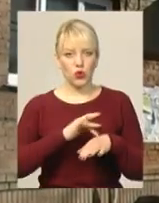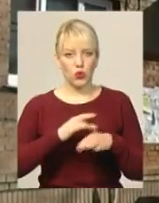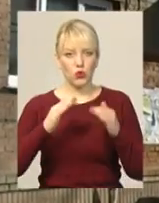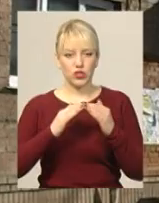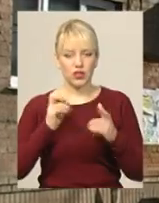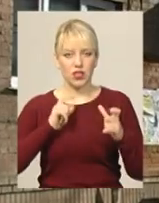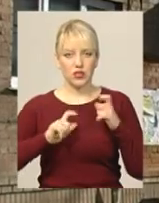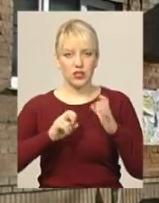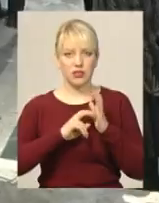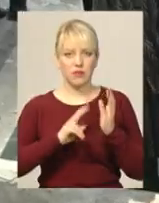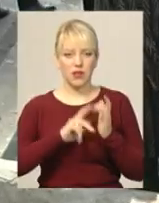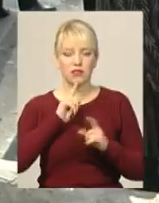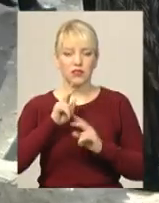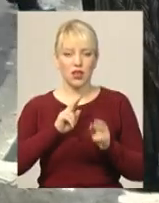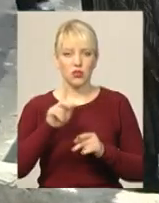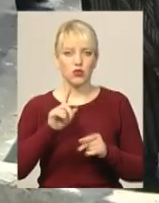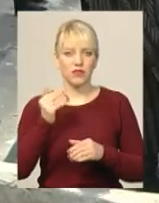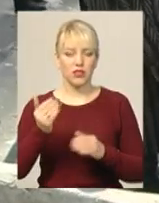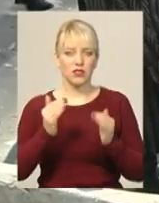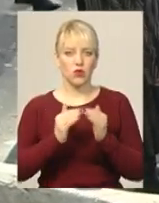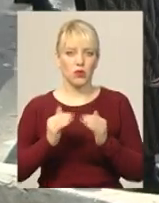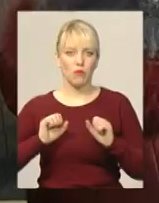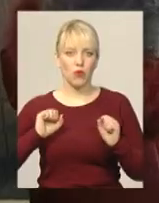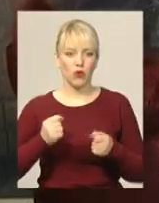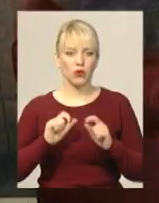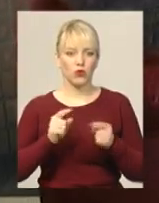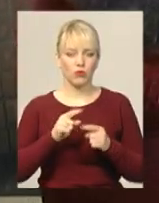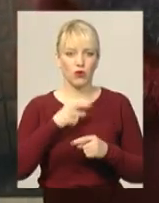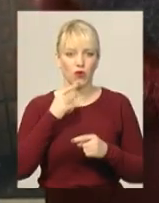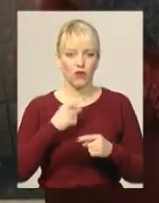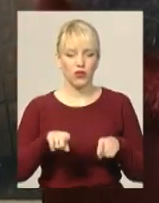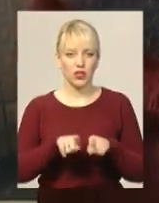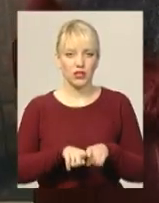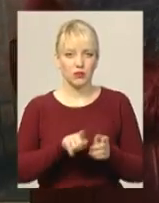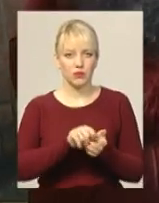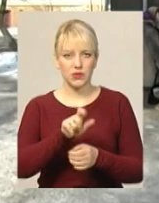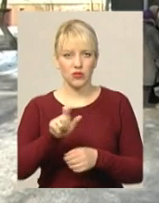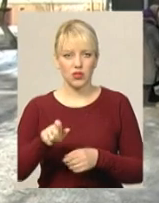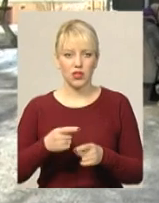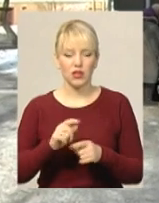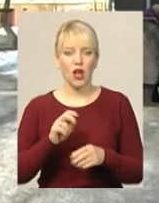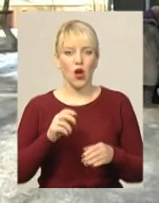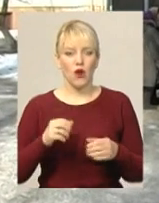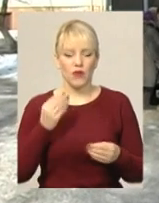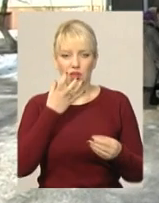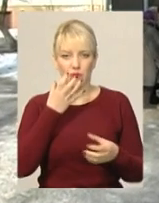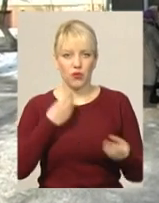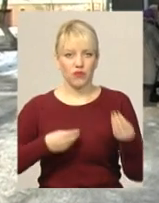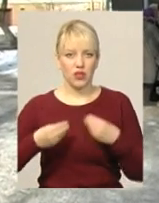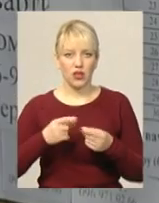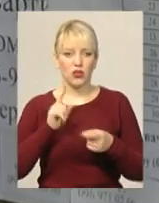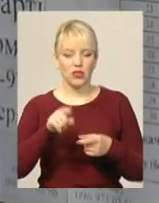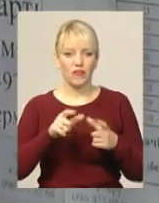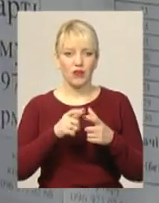інститутській 17 скаржаться, що в їхніх оселях прохолодно Тому, кажуть, ось ці пенсіонерки ходять вдома тепловдягнуті, хоча в